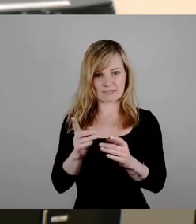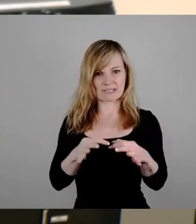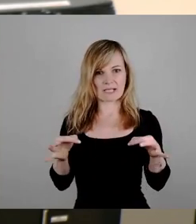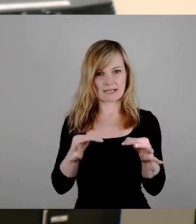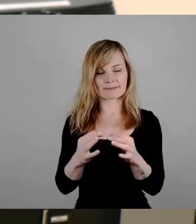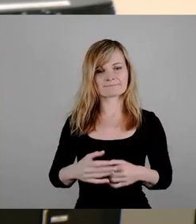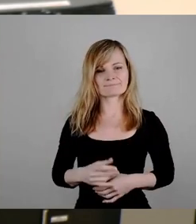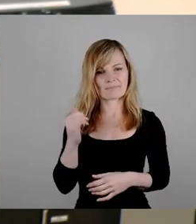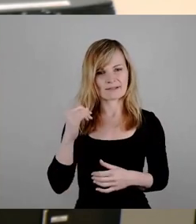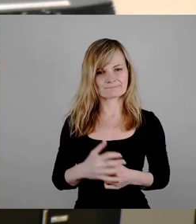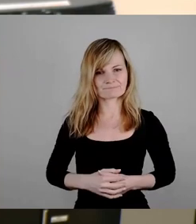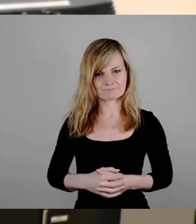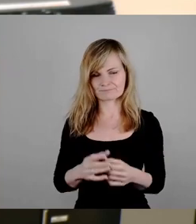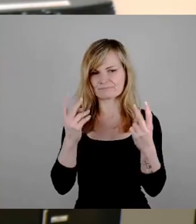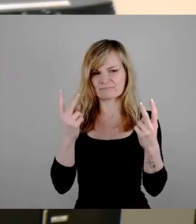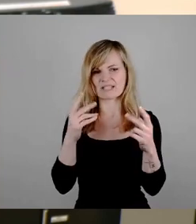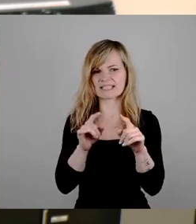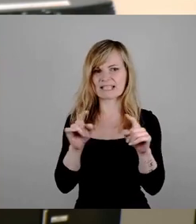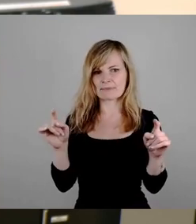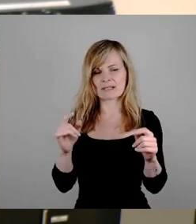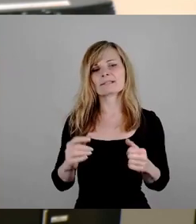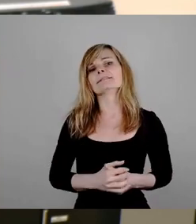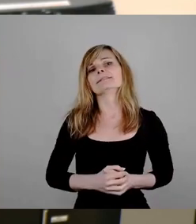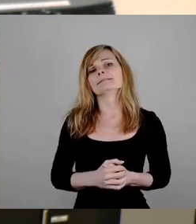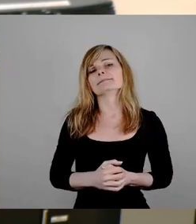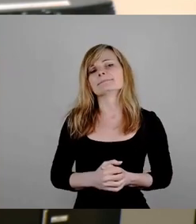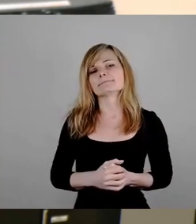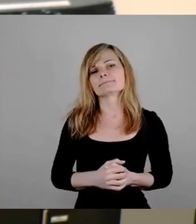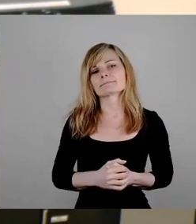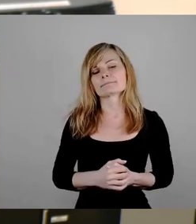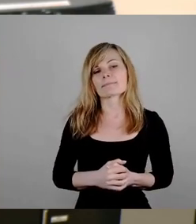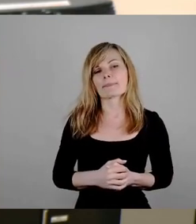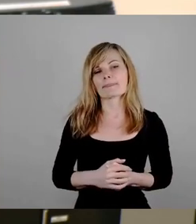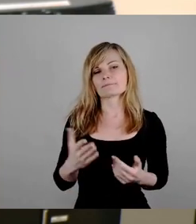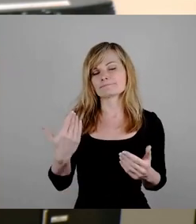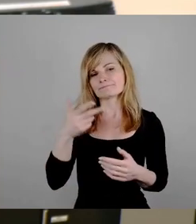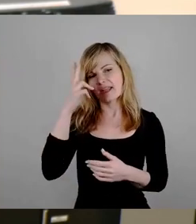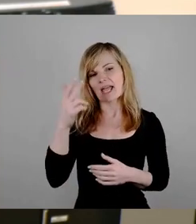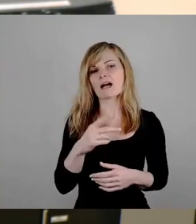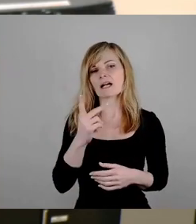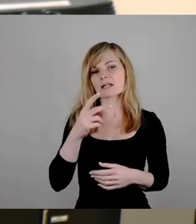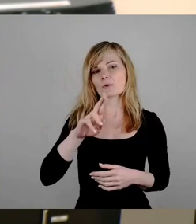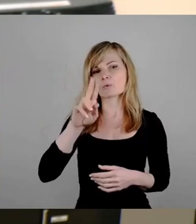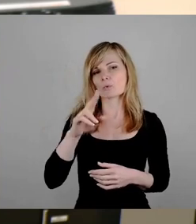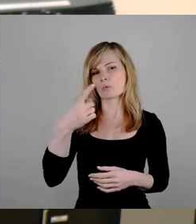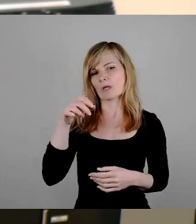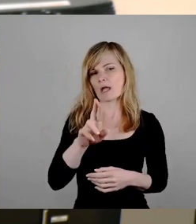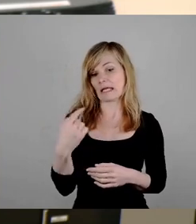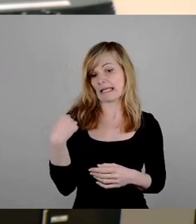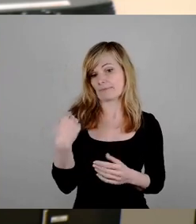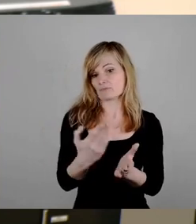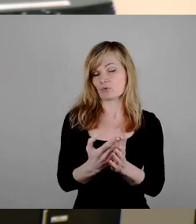Ein wichtiges Thema. Herr Krüger hat die wesentlichen Fakten, die um die